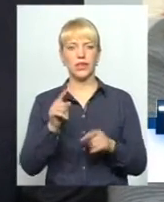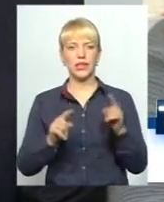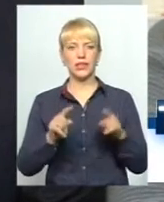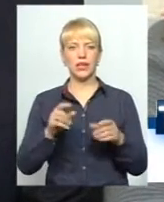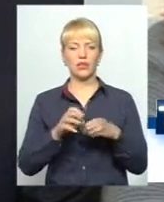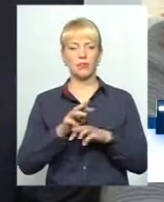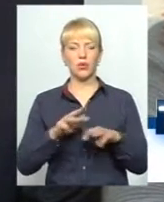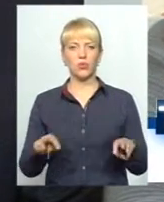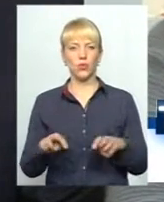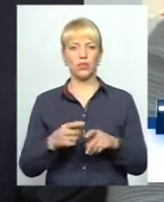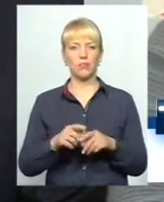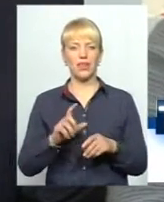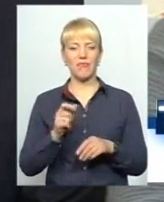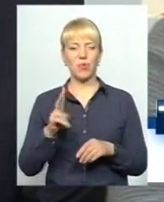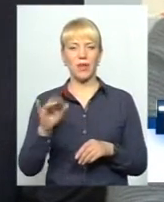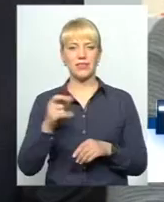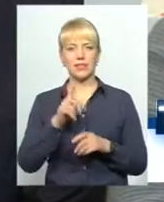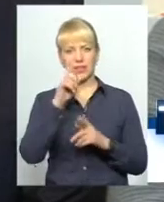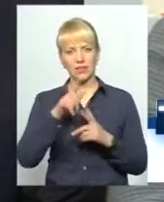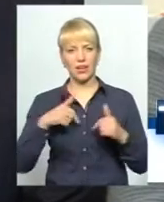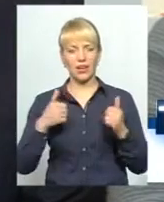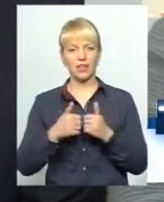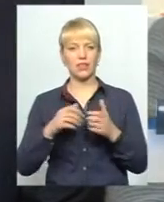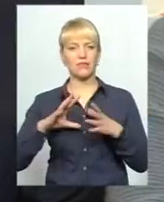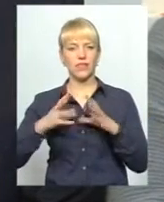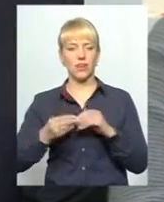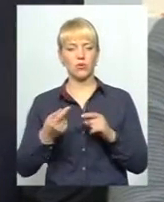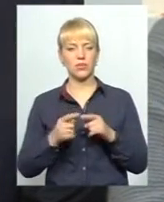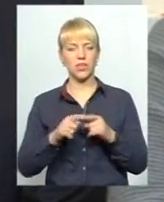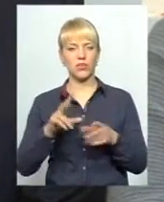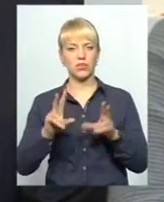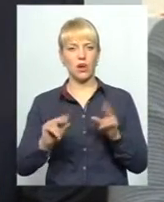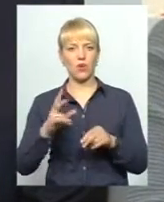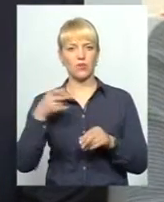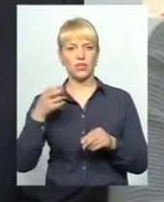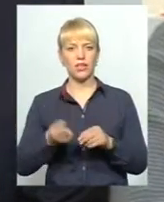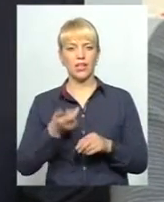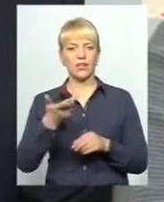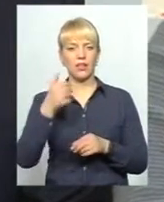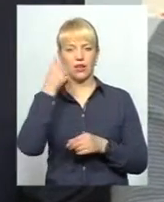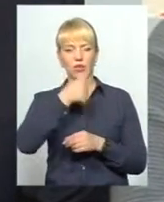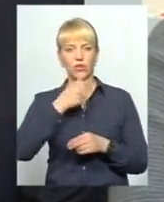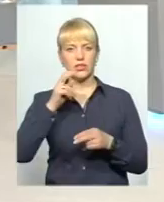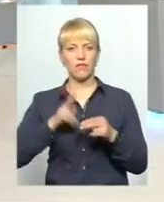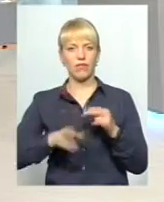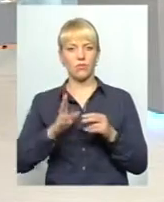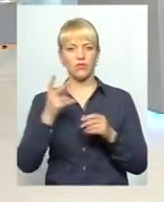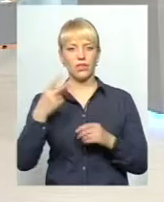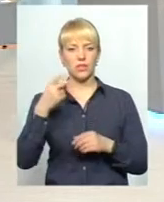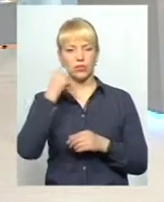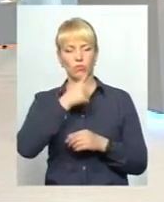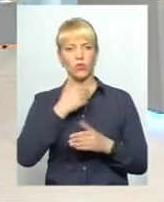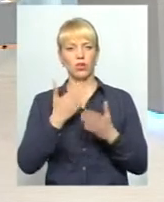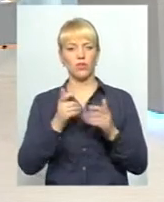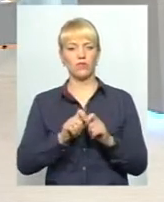європейських країн. Проєкт розрахований загалом на декілька років і завершується у 2020 році. Якщо у 2017 році ми